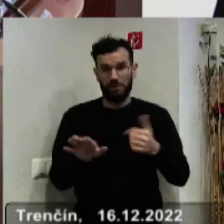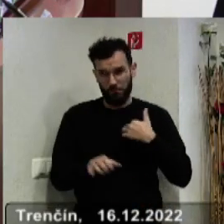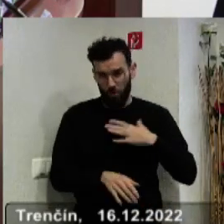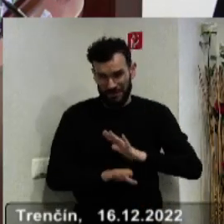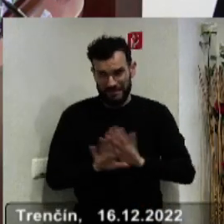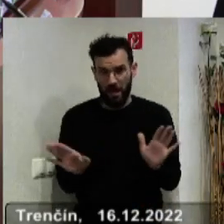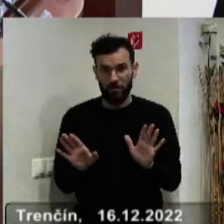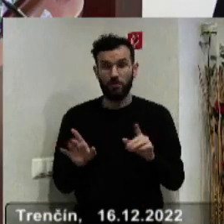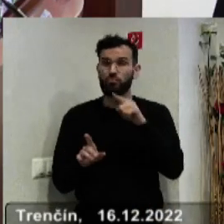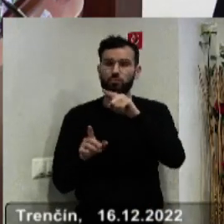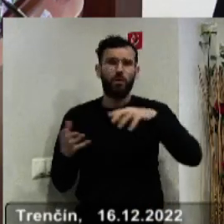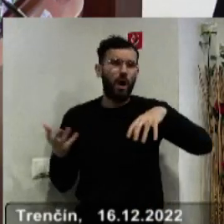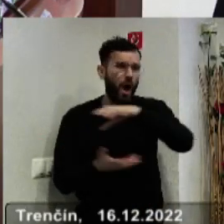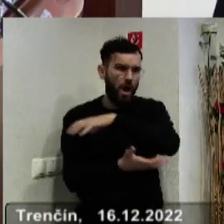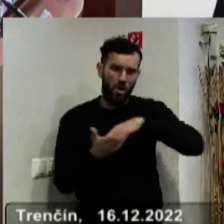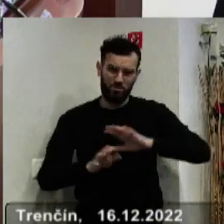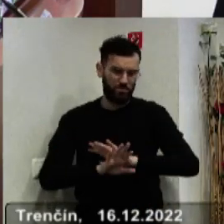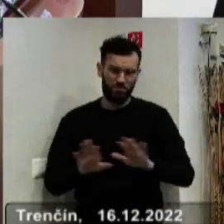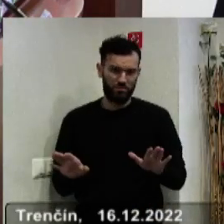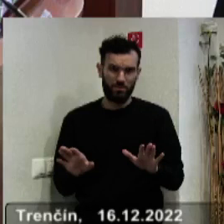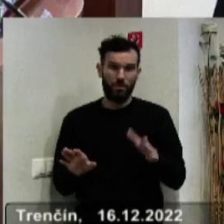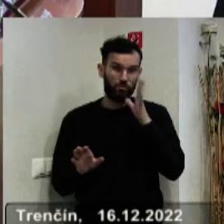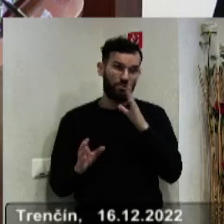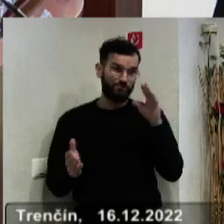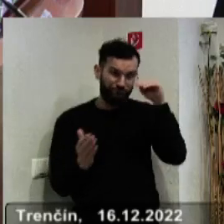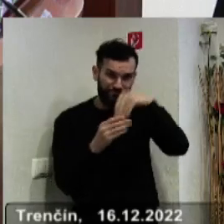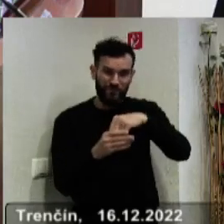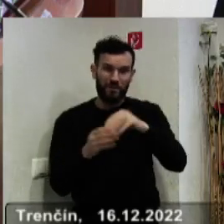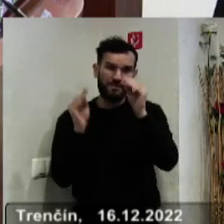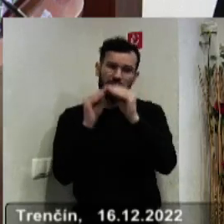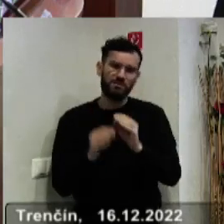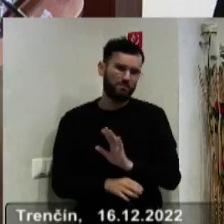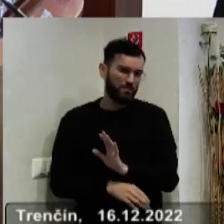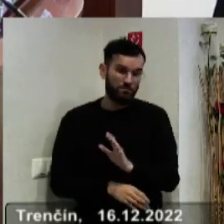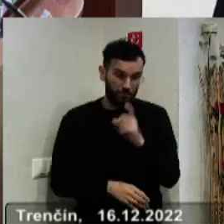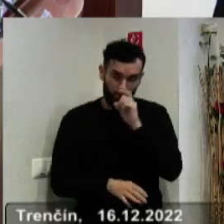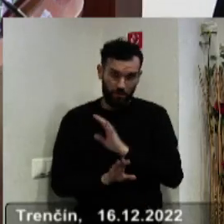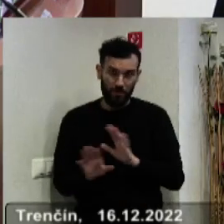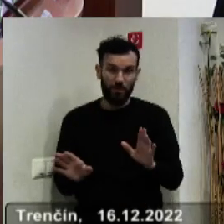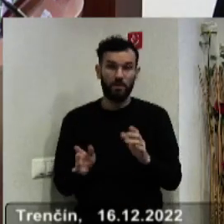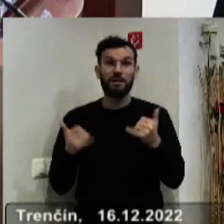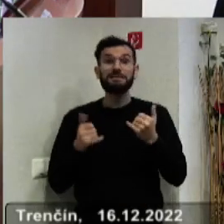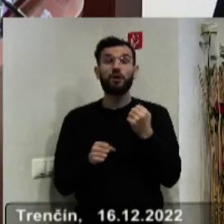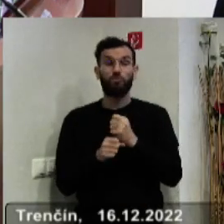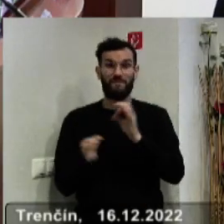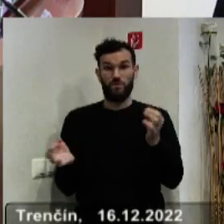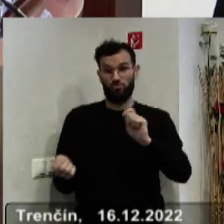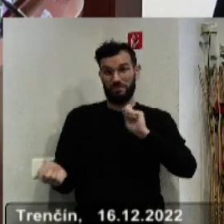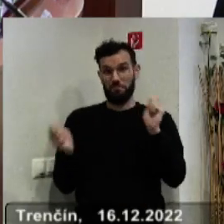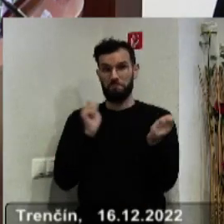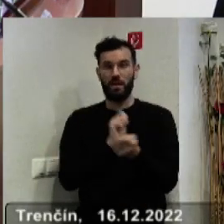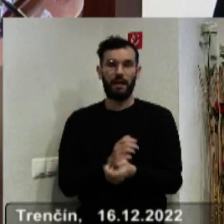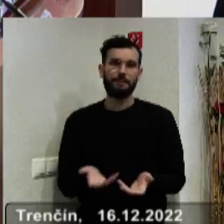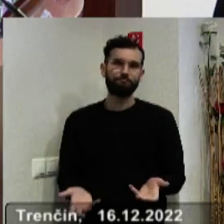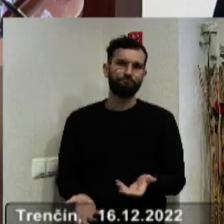to je proste ďalší chaos, ktorý sa sem zavedie do tohto, do tohto systému a hlavne teraz, teraz robiť nejaké takéto zmeny, ja už sa možno